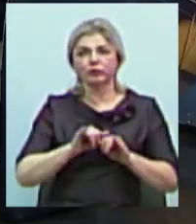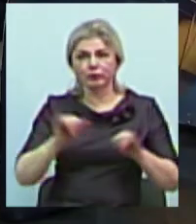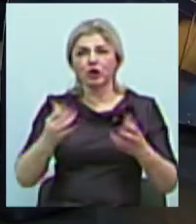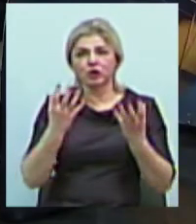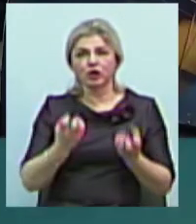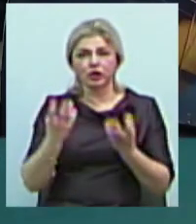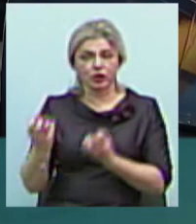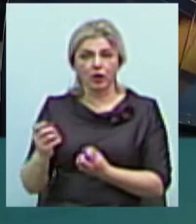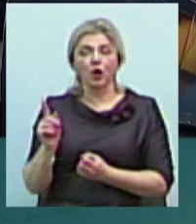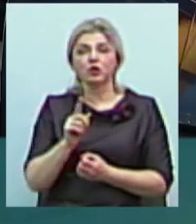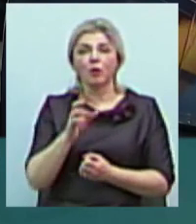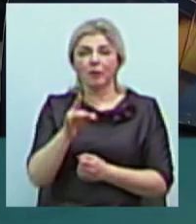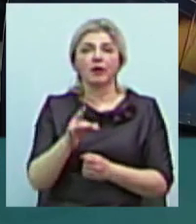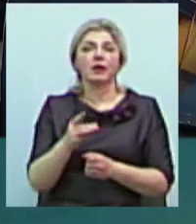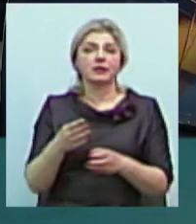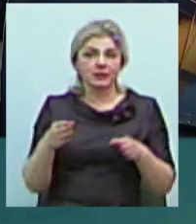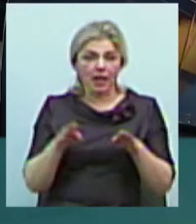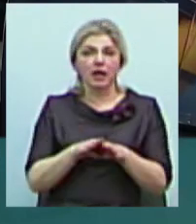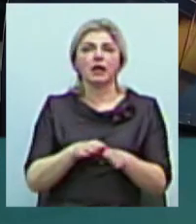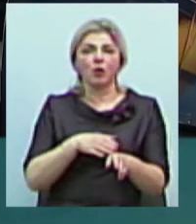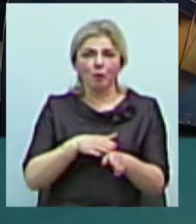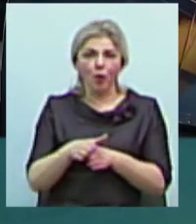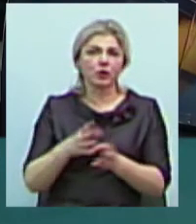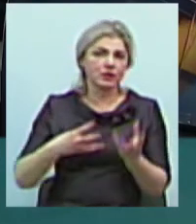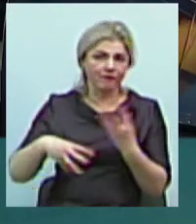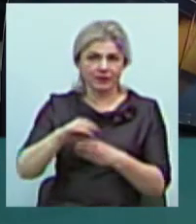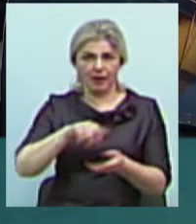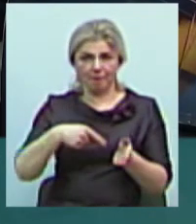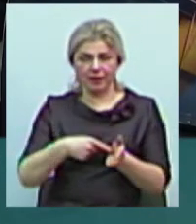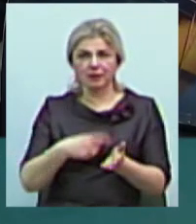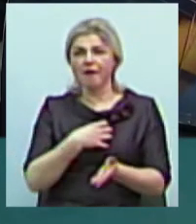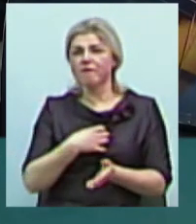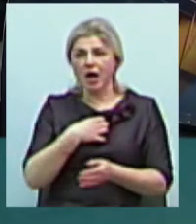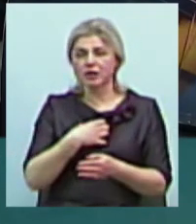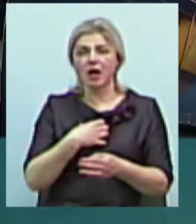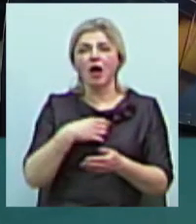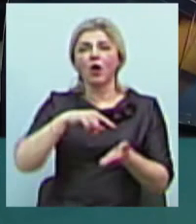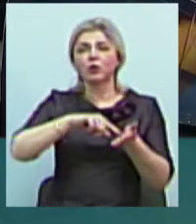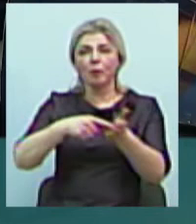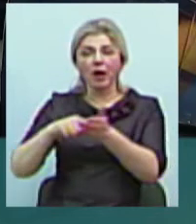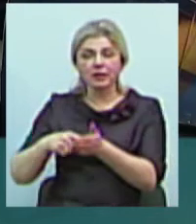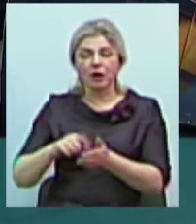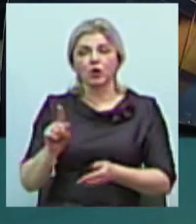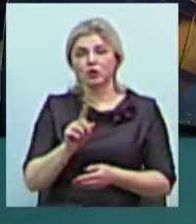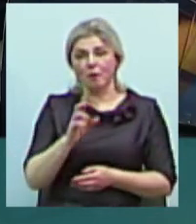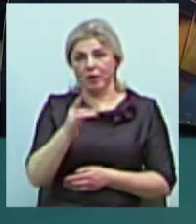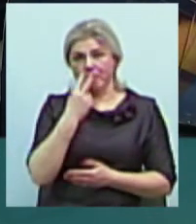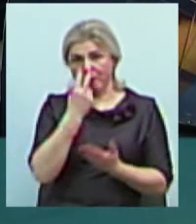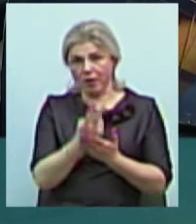таким чином, щоб закрити повністю все місто, ключові якісь магістралі для того, щоб побачити